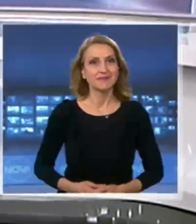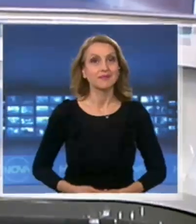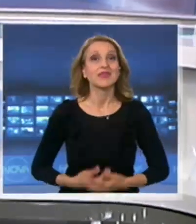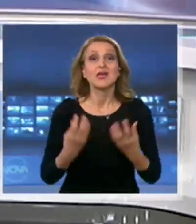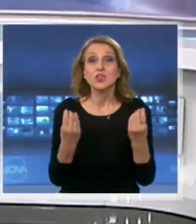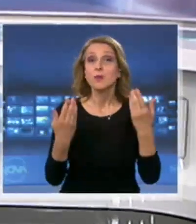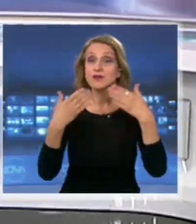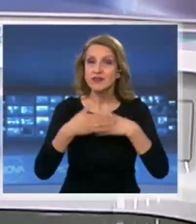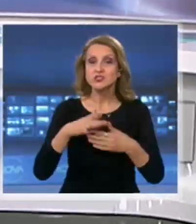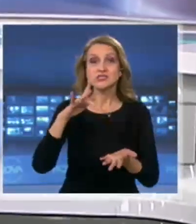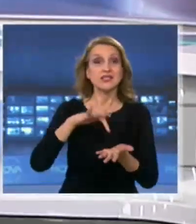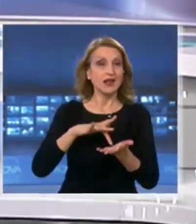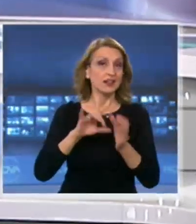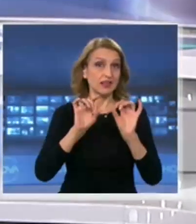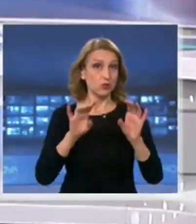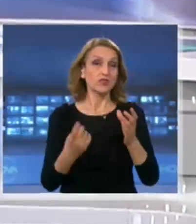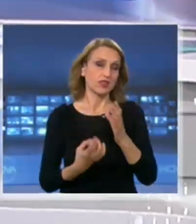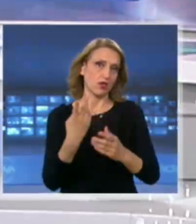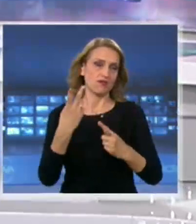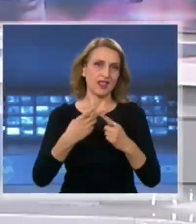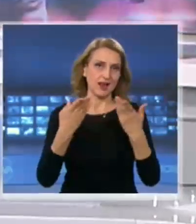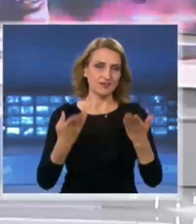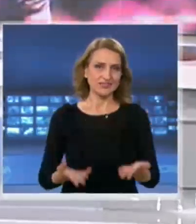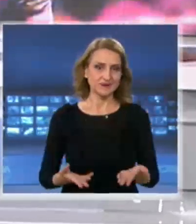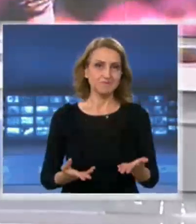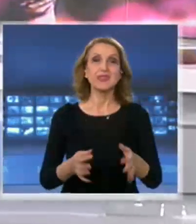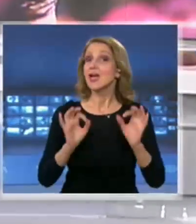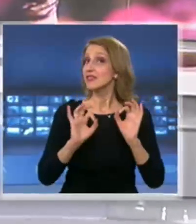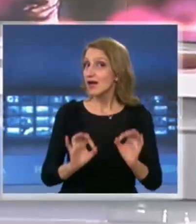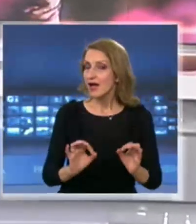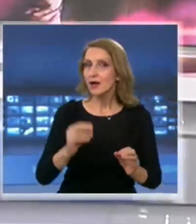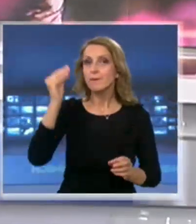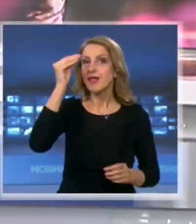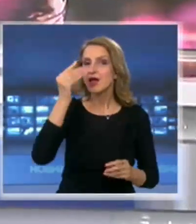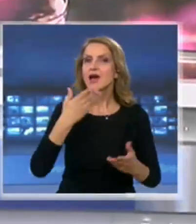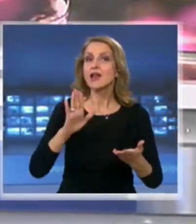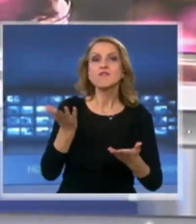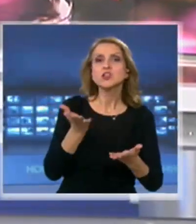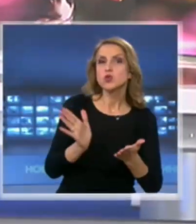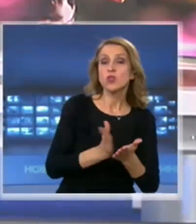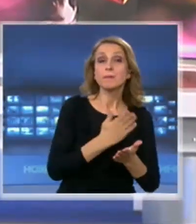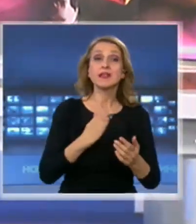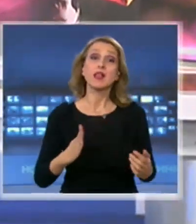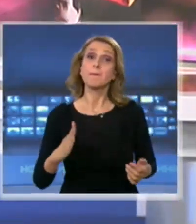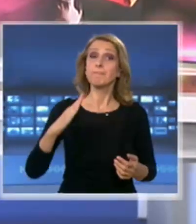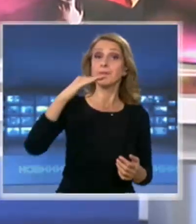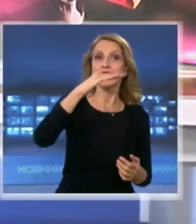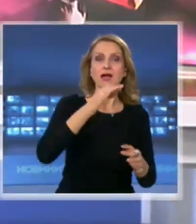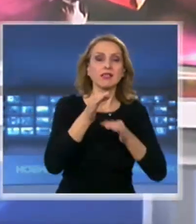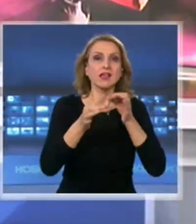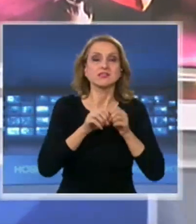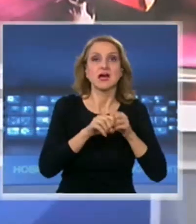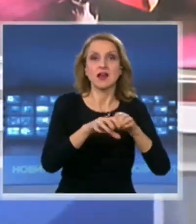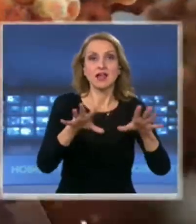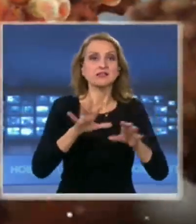Добър вечер с централните новини на НОВА. Здравейте! И така България е отминала пика на заразата с коронавирус. Добрата